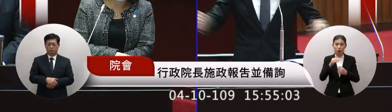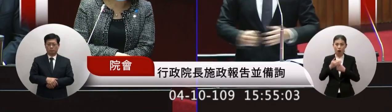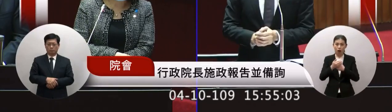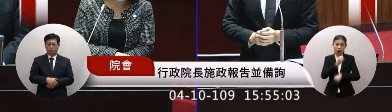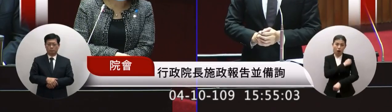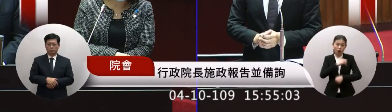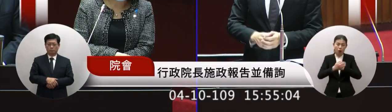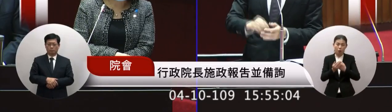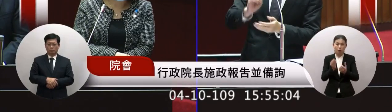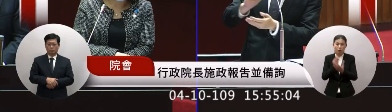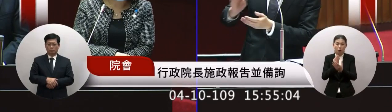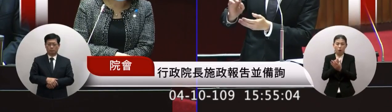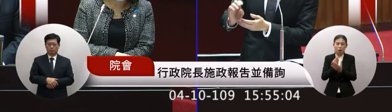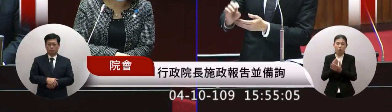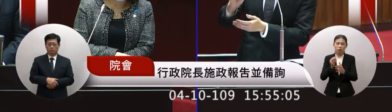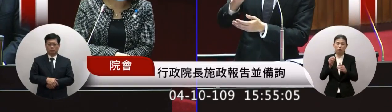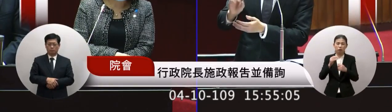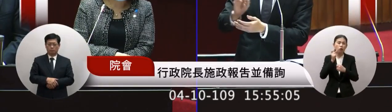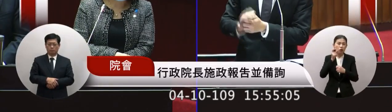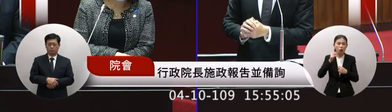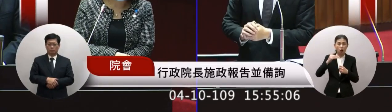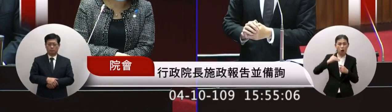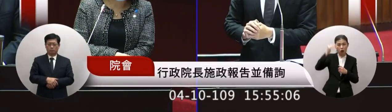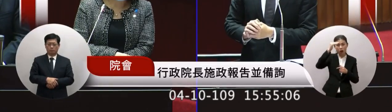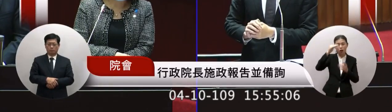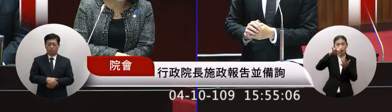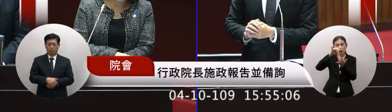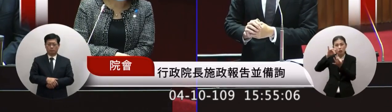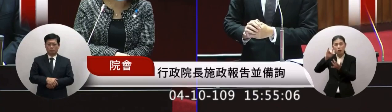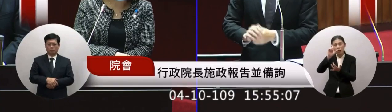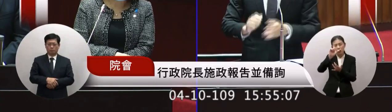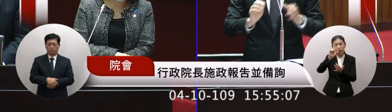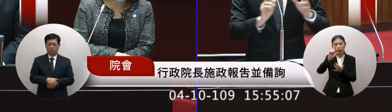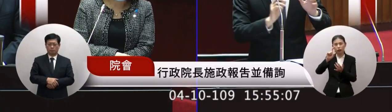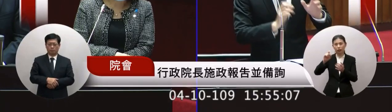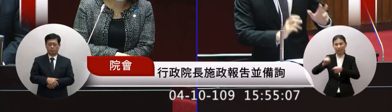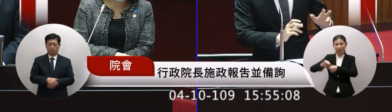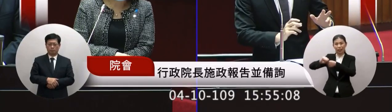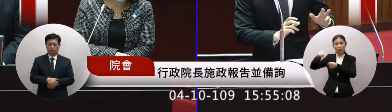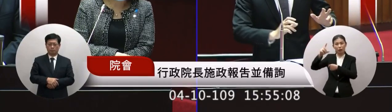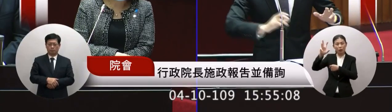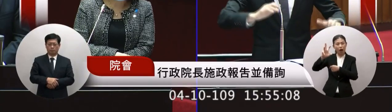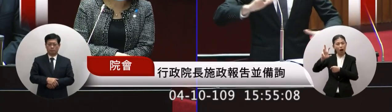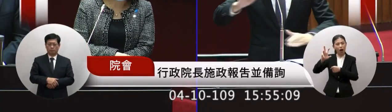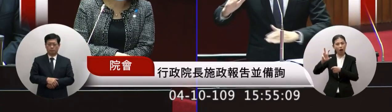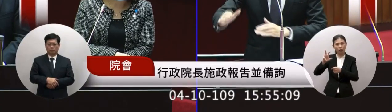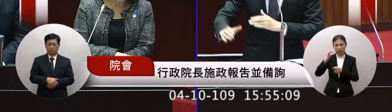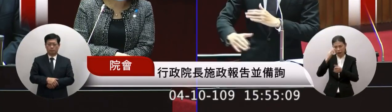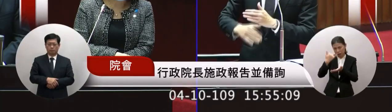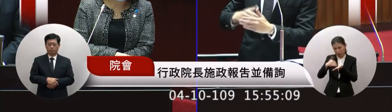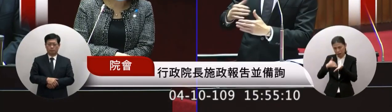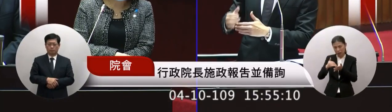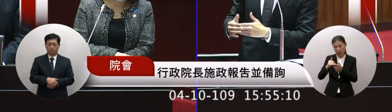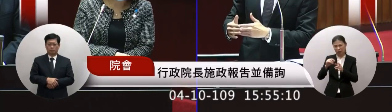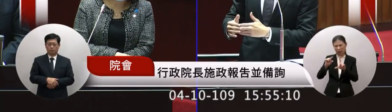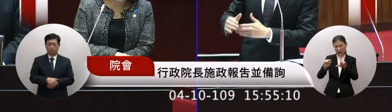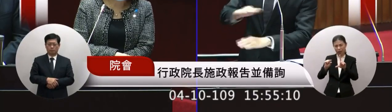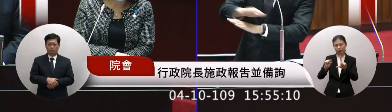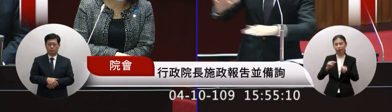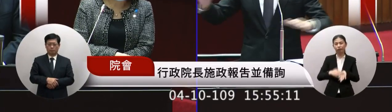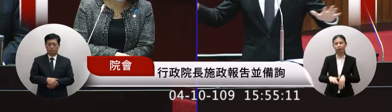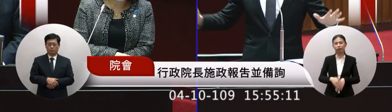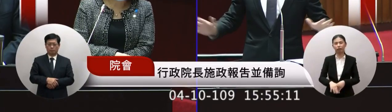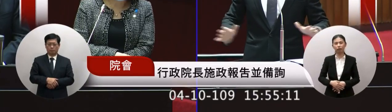5月的時候這平均下來 他的負責金的金額就差很多所以說我要說的是說我們在改革的過程中